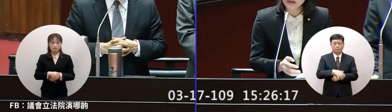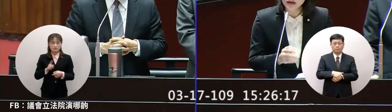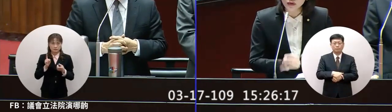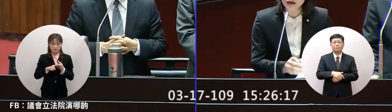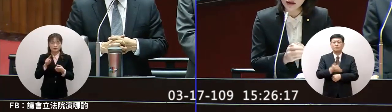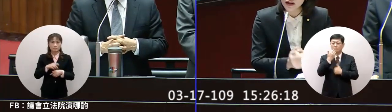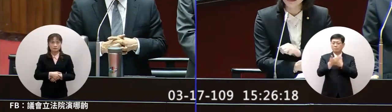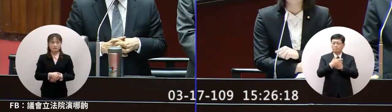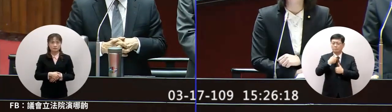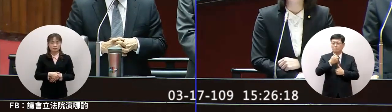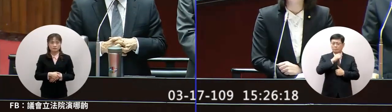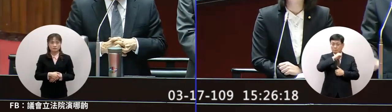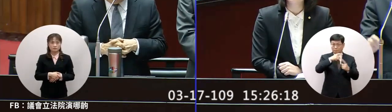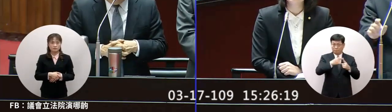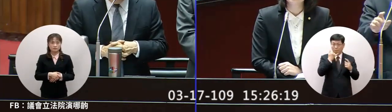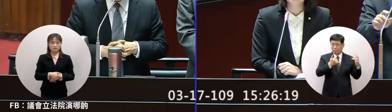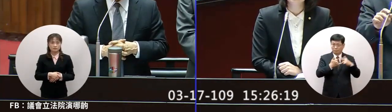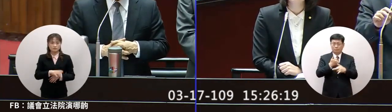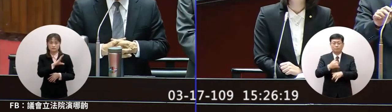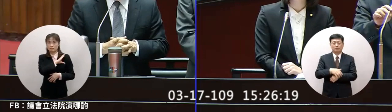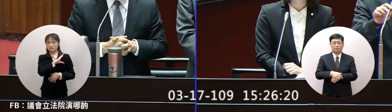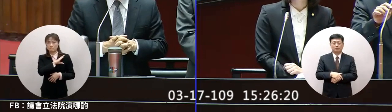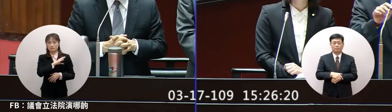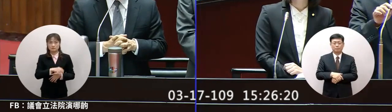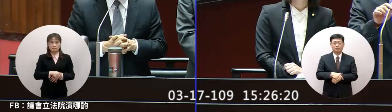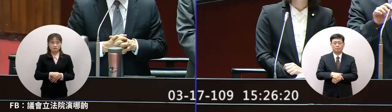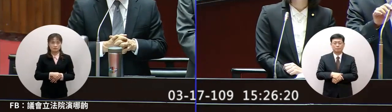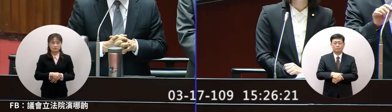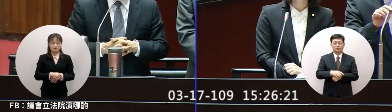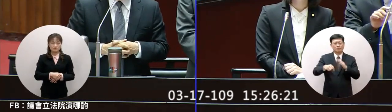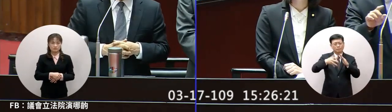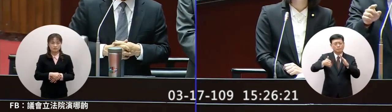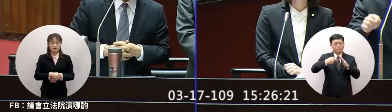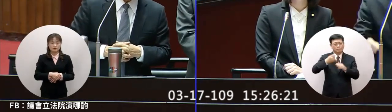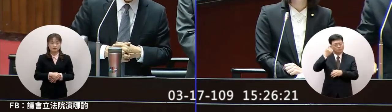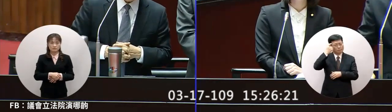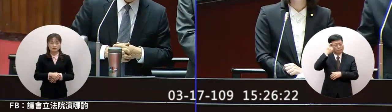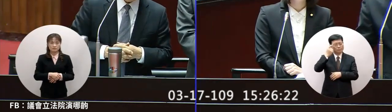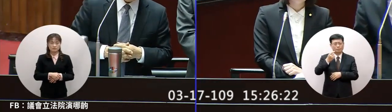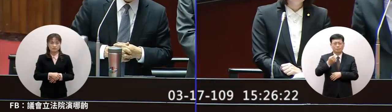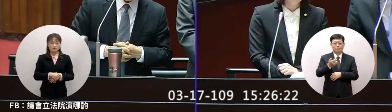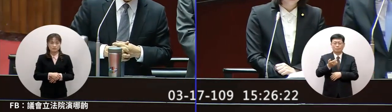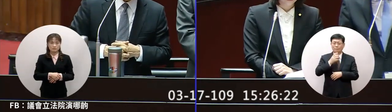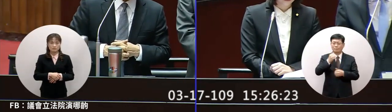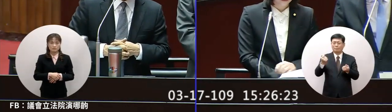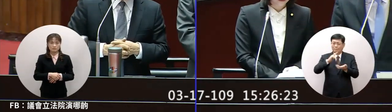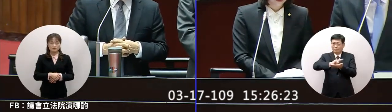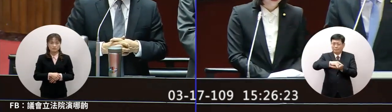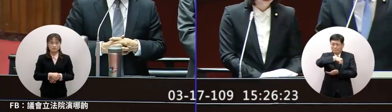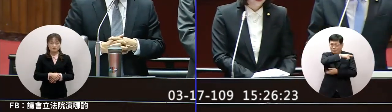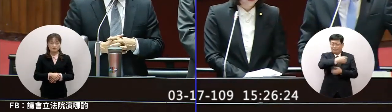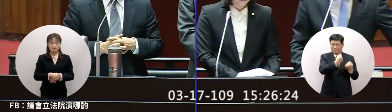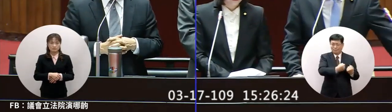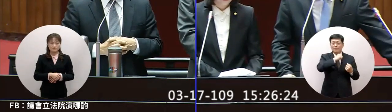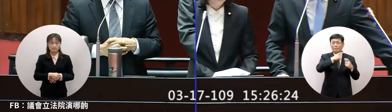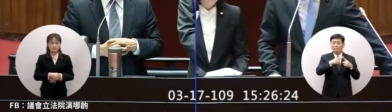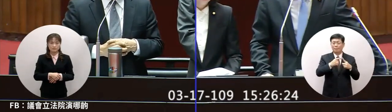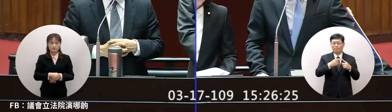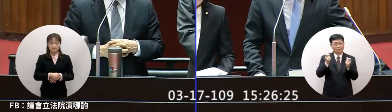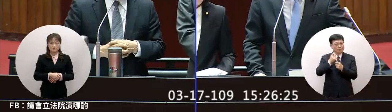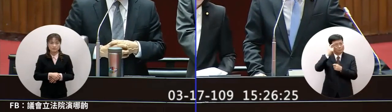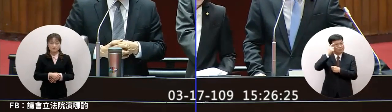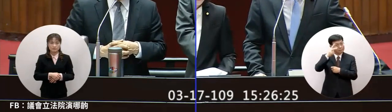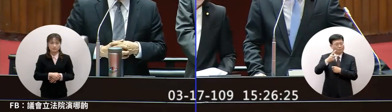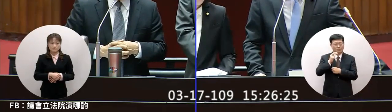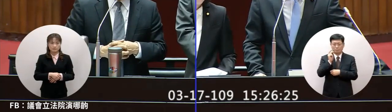對的讓我們的國人可以反台當然那院長我想喔除了在武漢的台灣人之外這兩